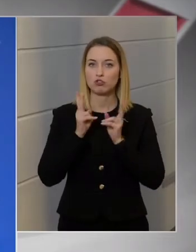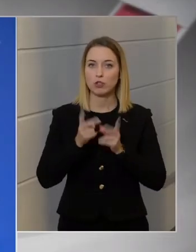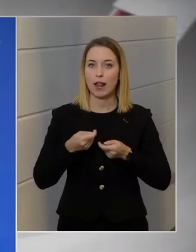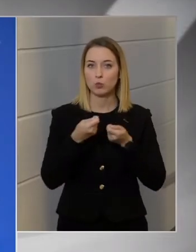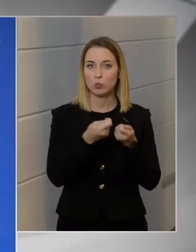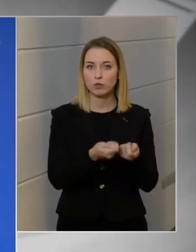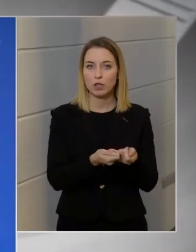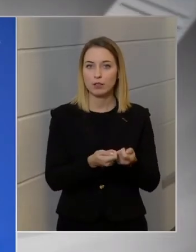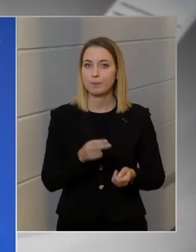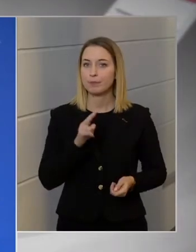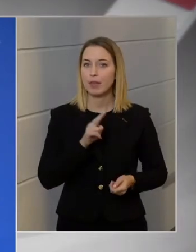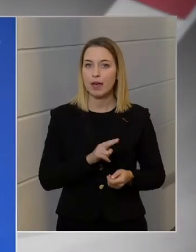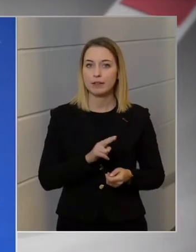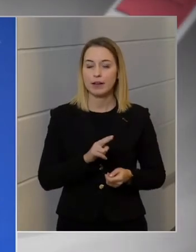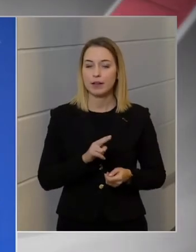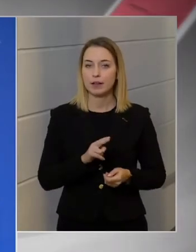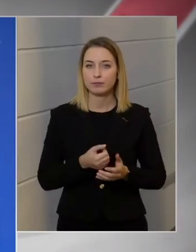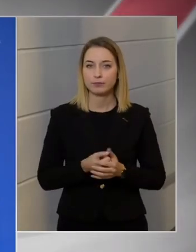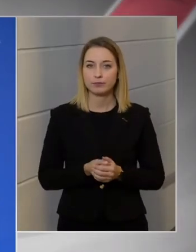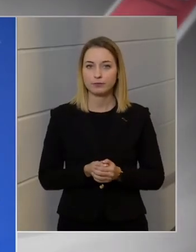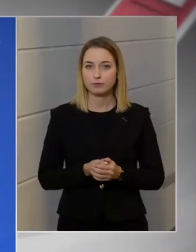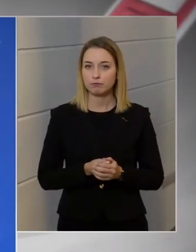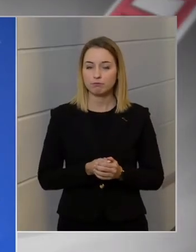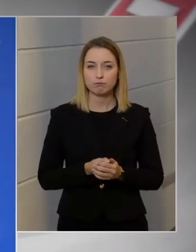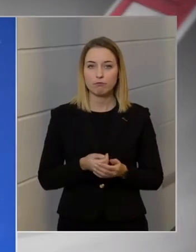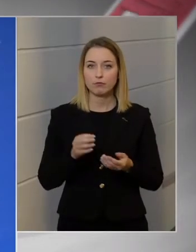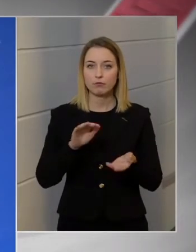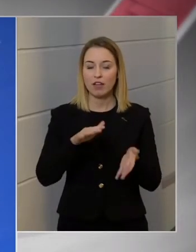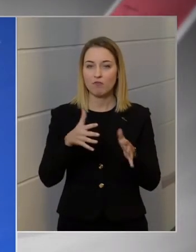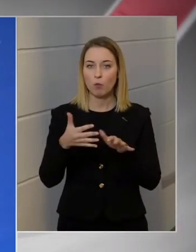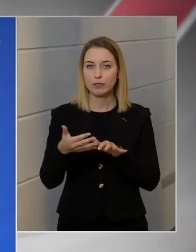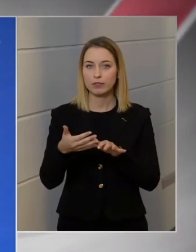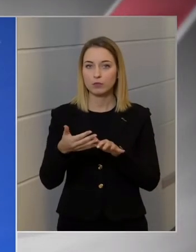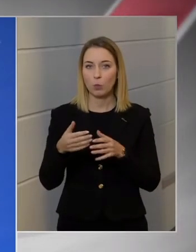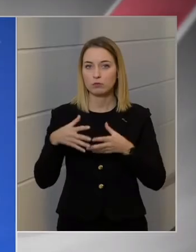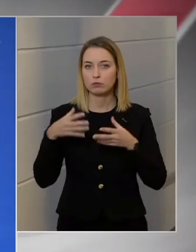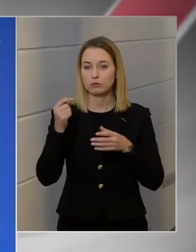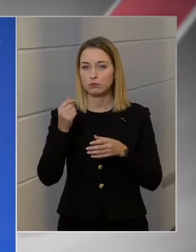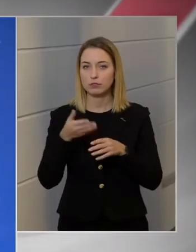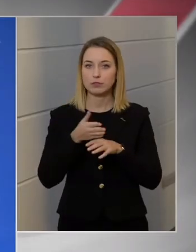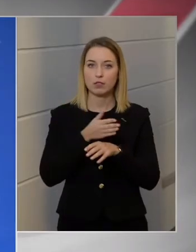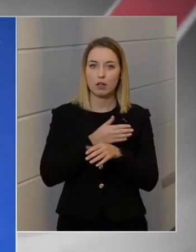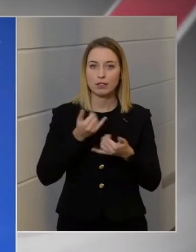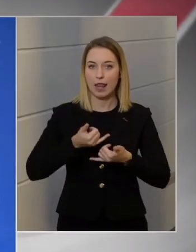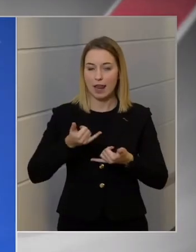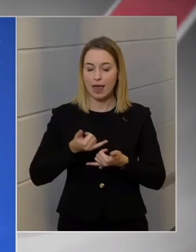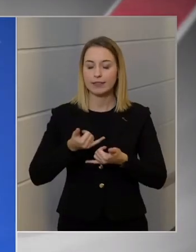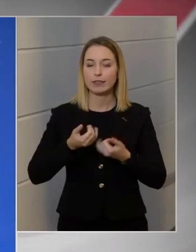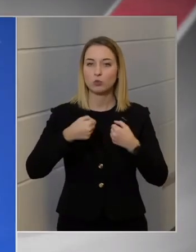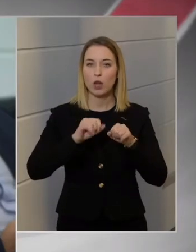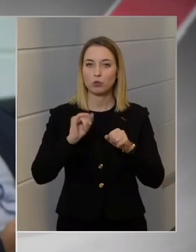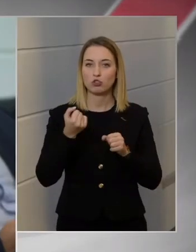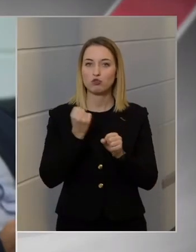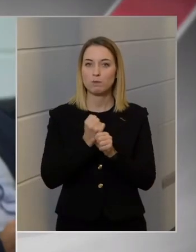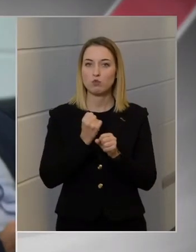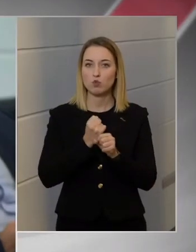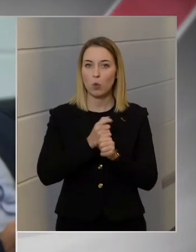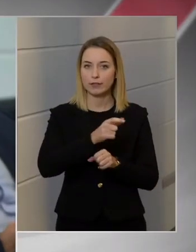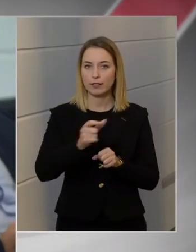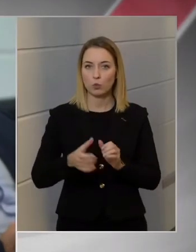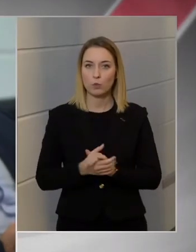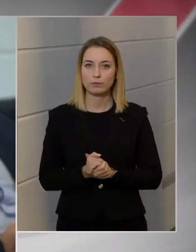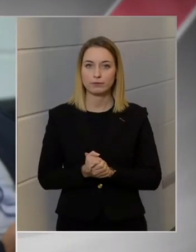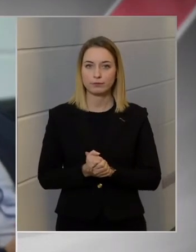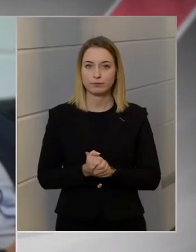Erre nem fordított jelentős pénzt a jelenlegi tulajdonos és működtető. És mi a helyzet a